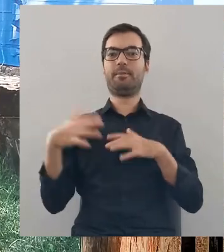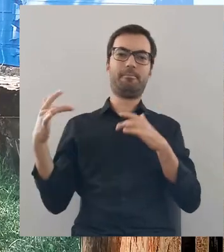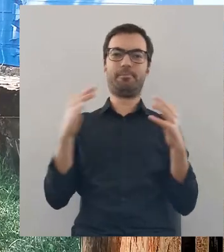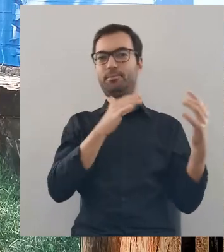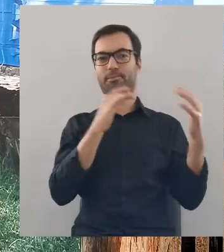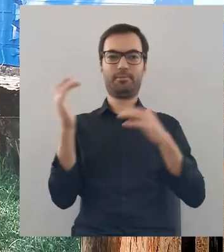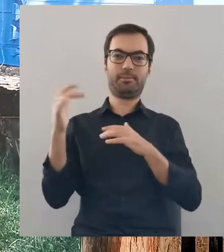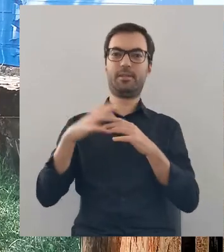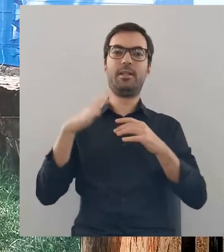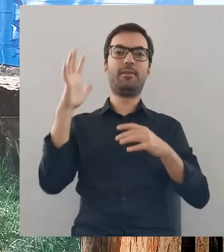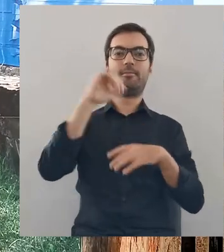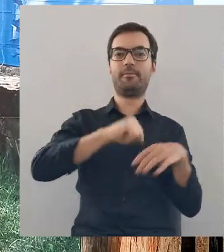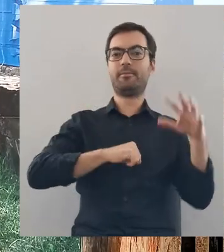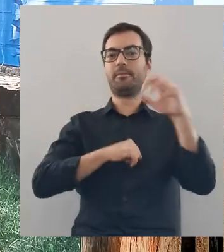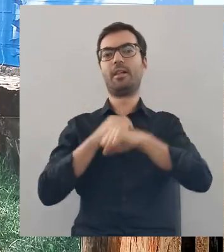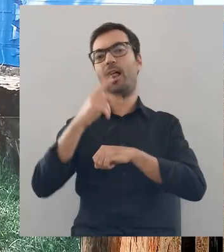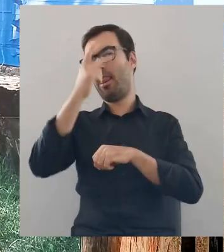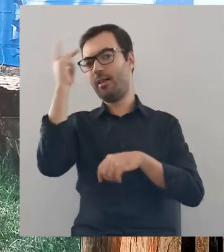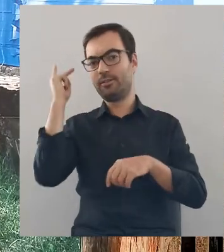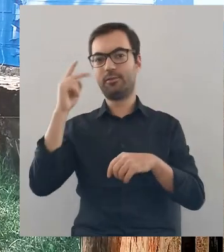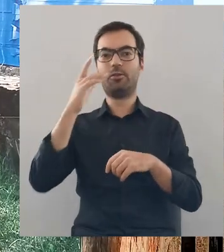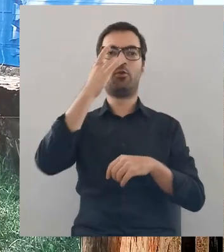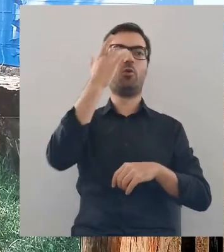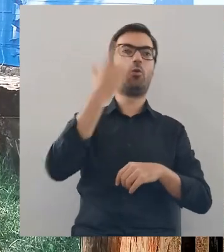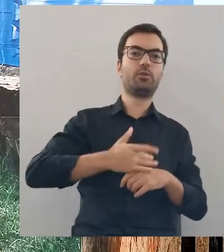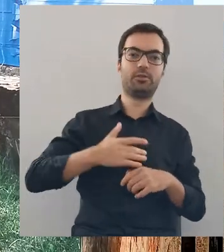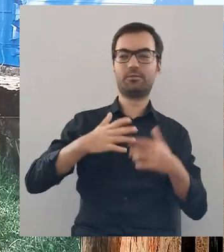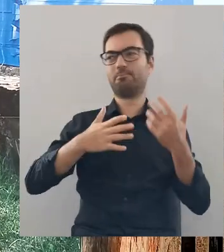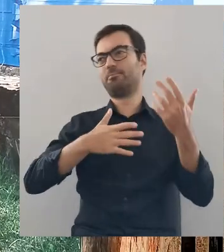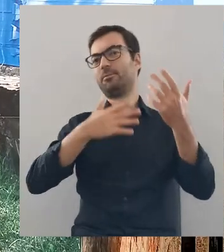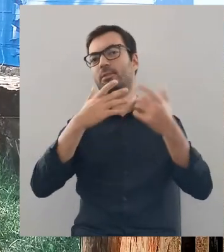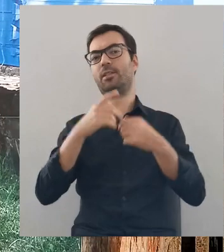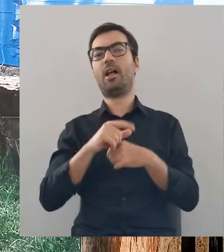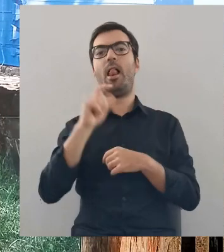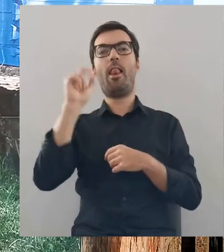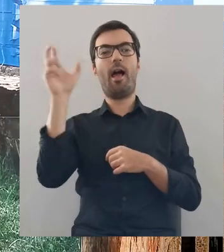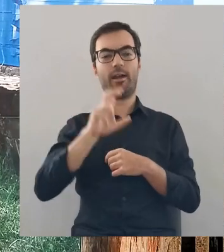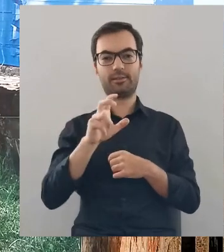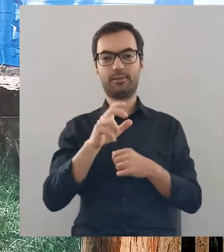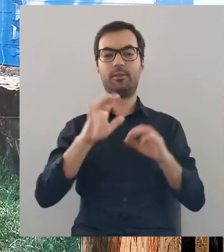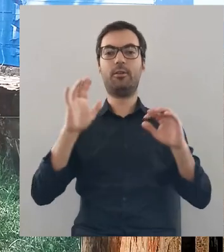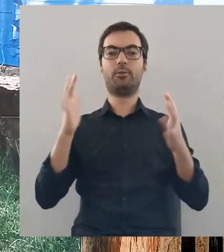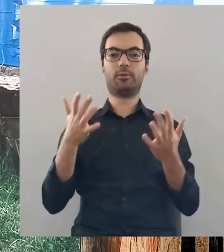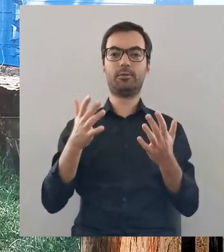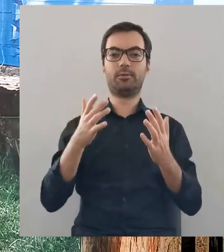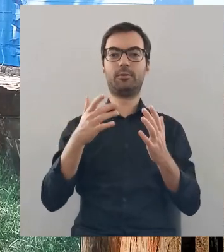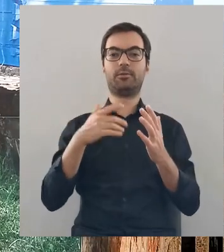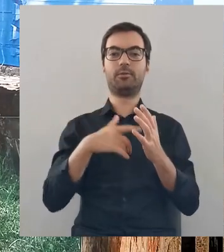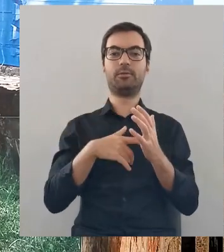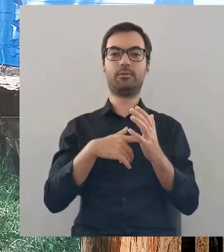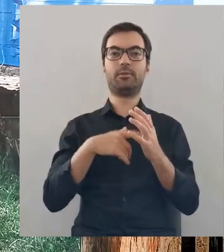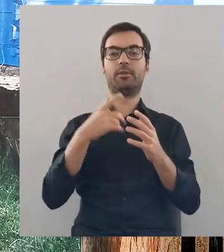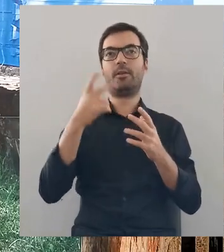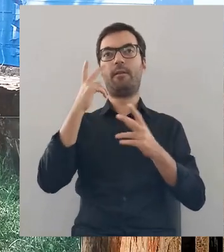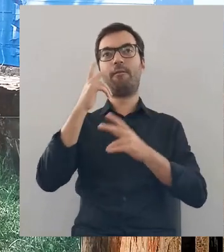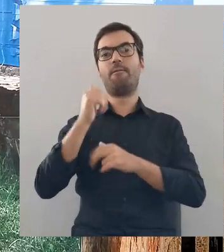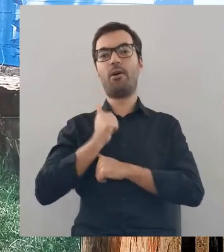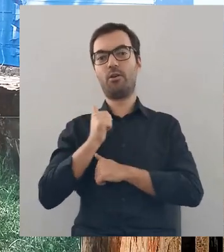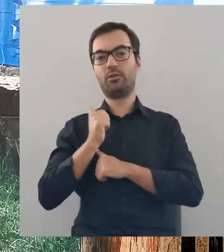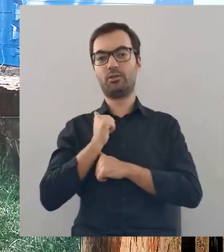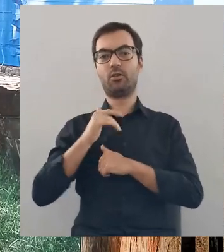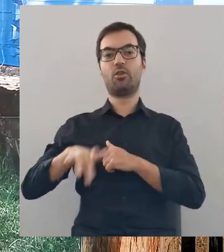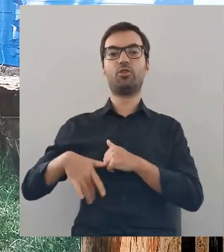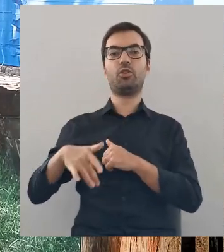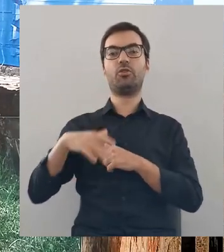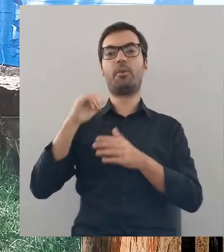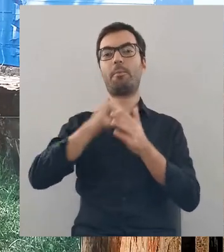rozbijali się po tych ziemiach Litwini, Rusini, Lachowie, czyli a to